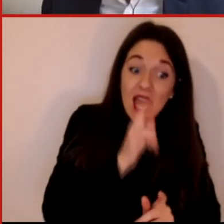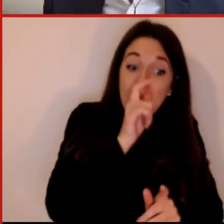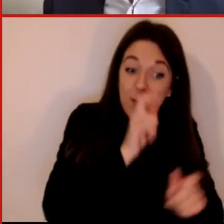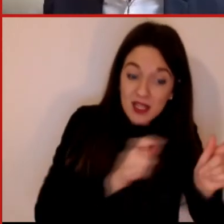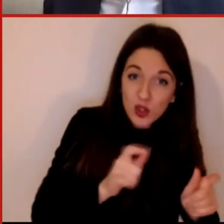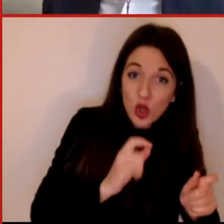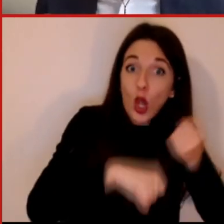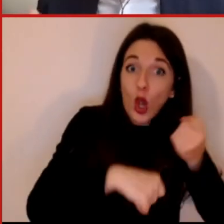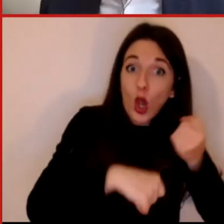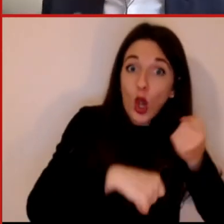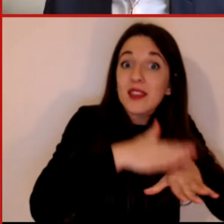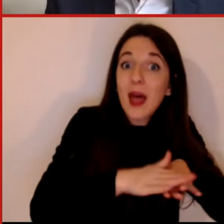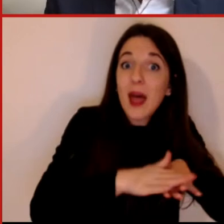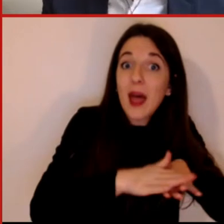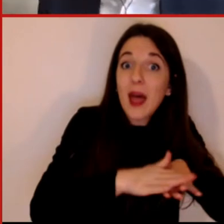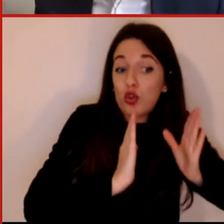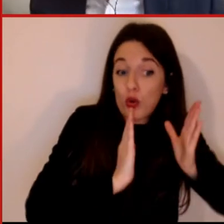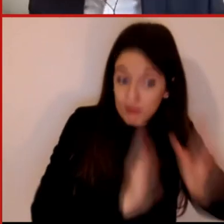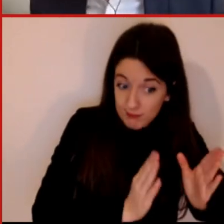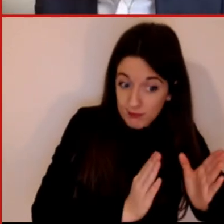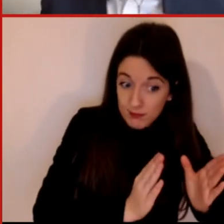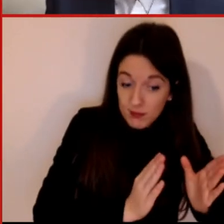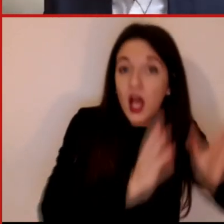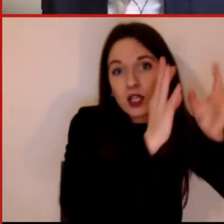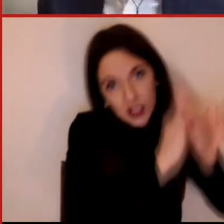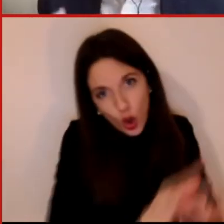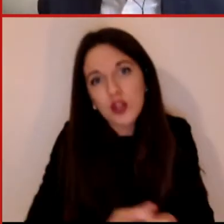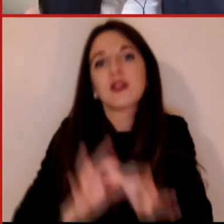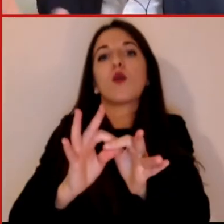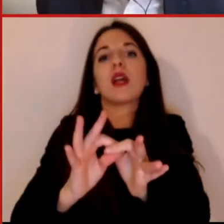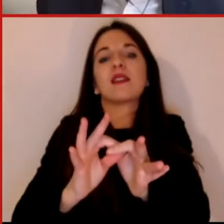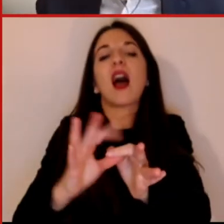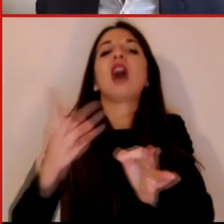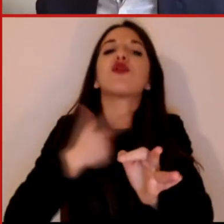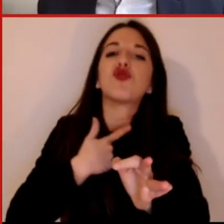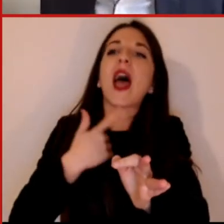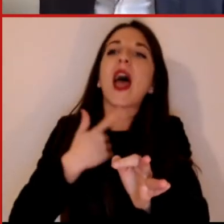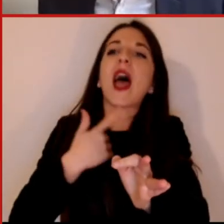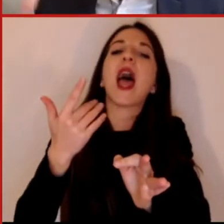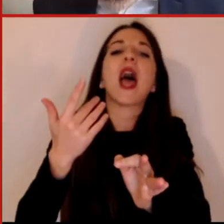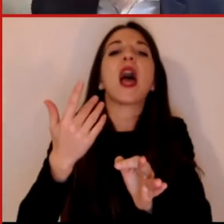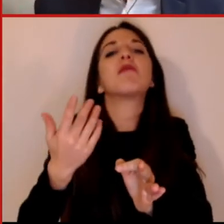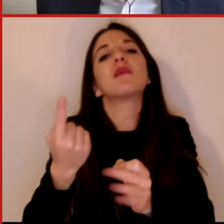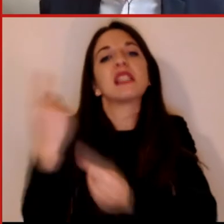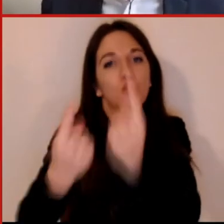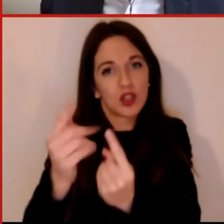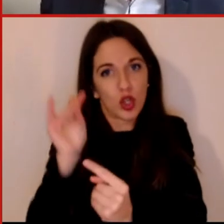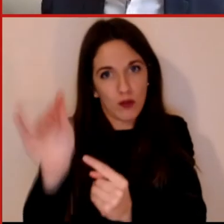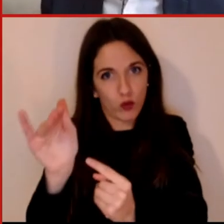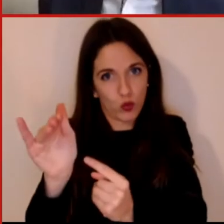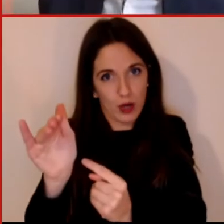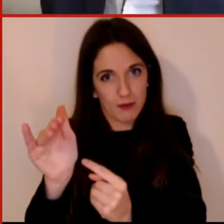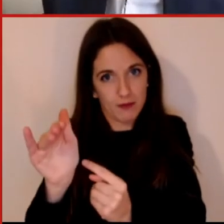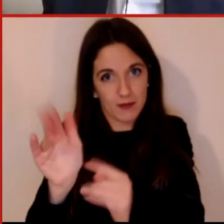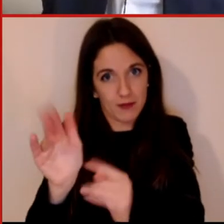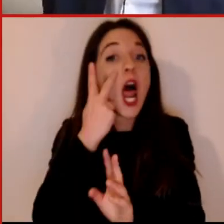internazionale. Questi intervalli vanno sempre da quello più pessimista che per come si dice deve essere fatto, cioè